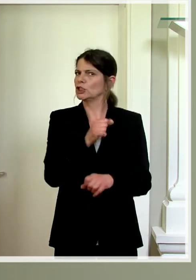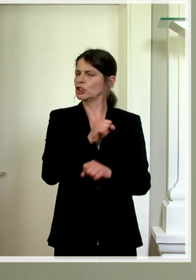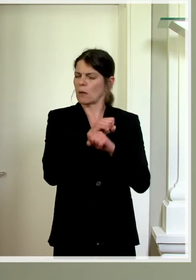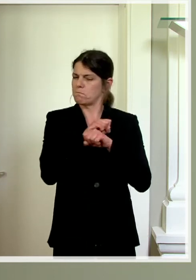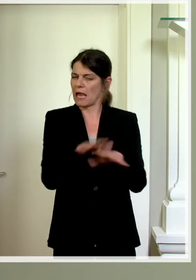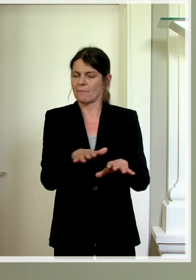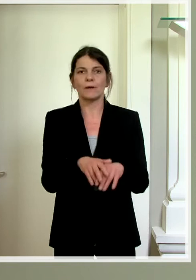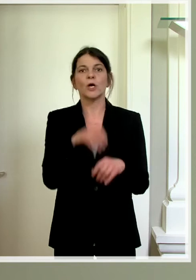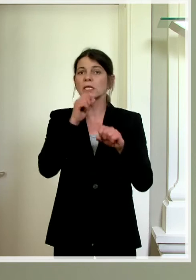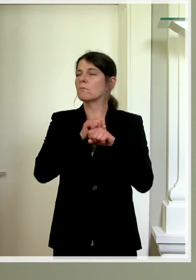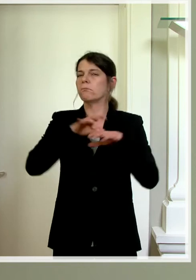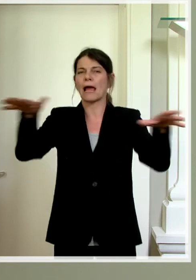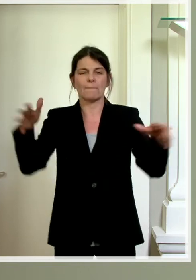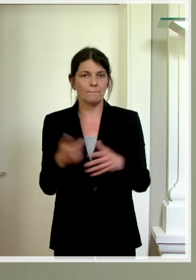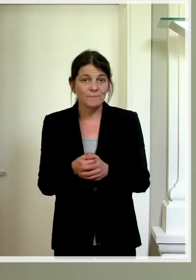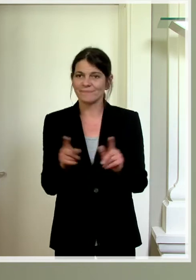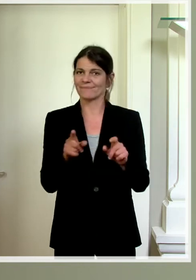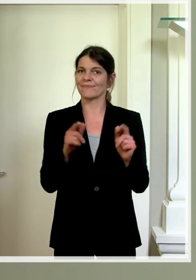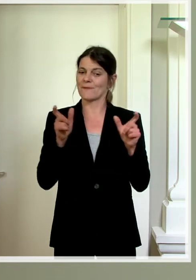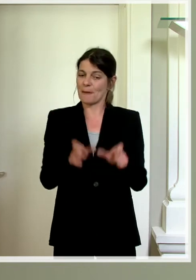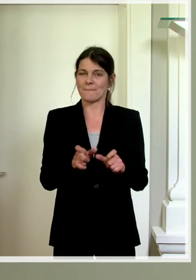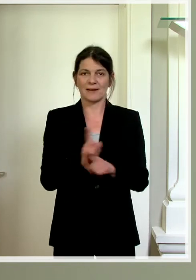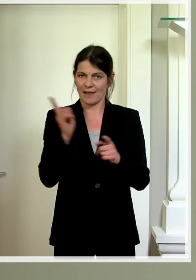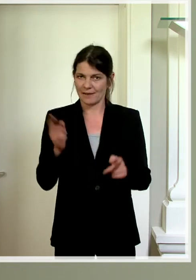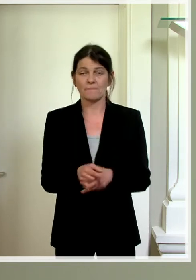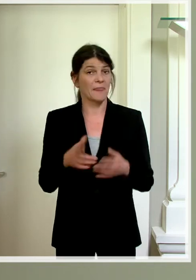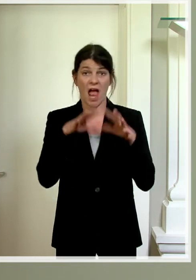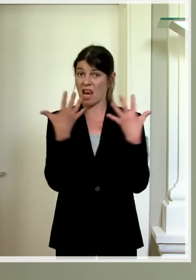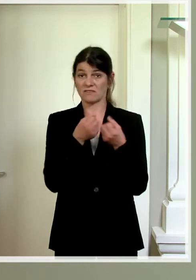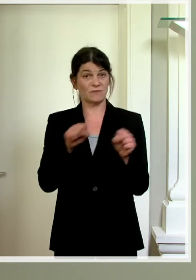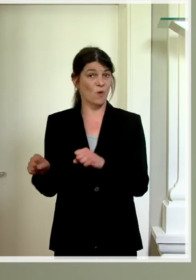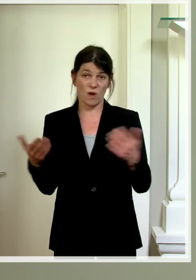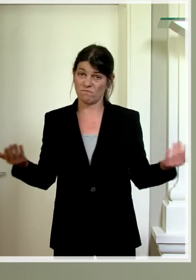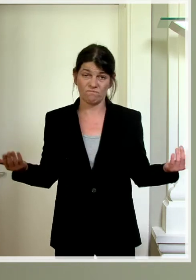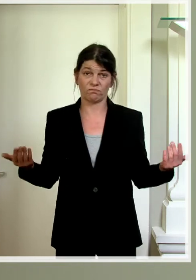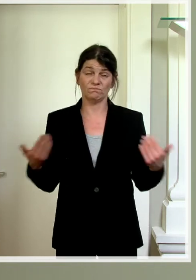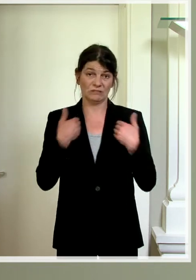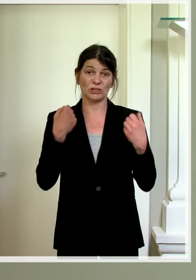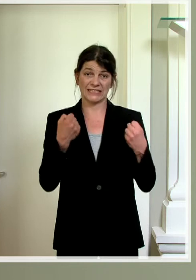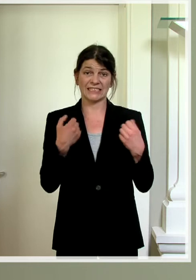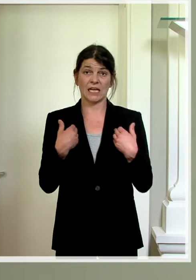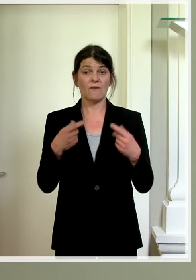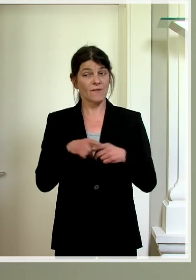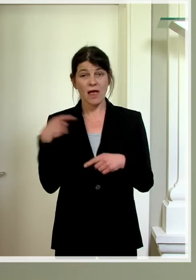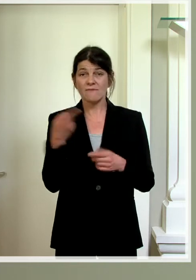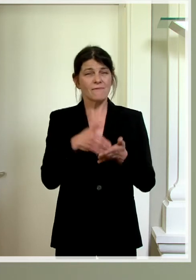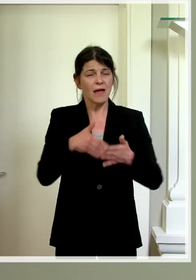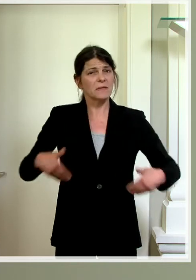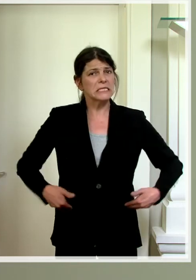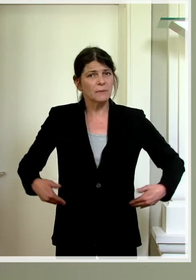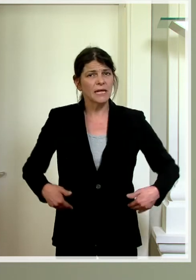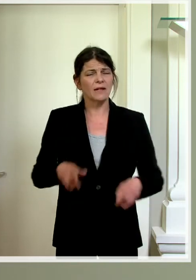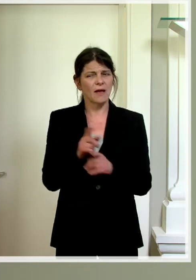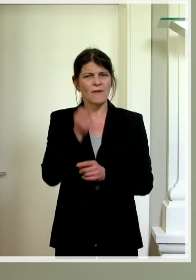und nicht weit verbreiten kann. Das ist alles, was wir tun können. Ich bin überzeugt, wenn wir sehr diszipliniert sind und mit